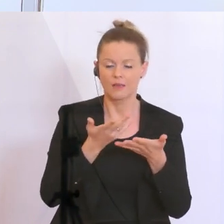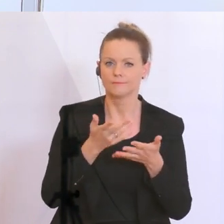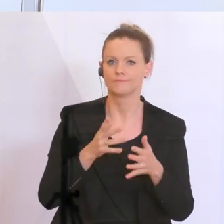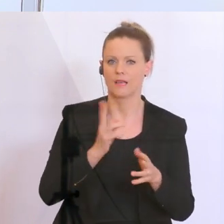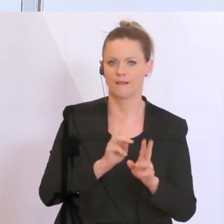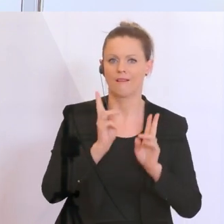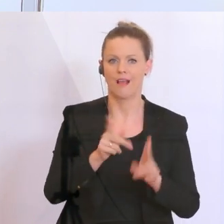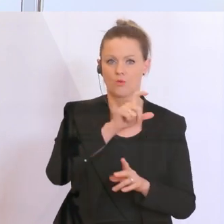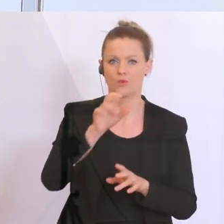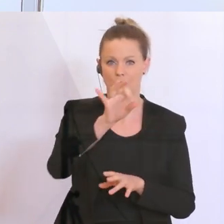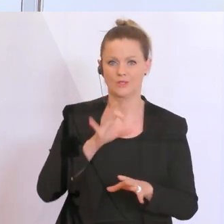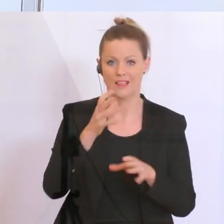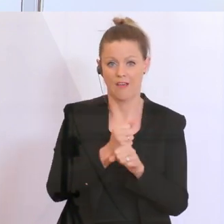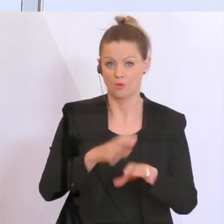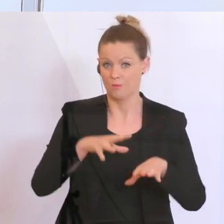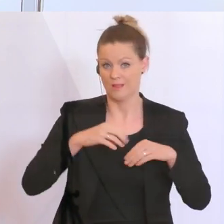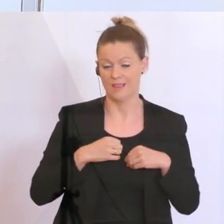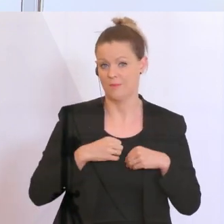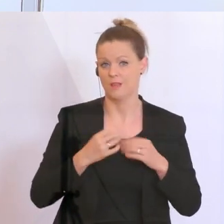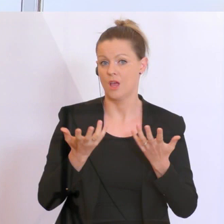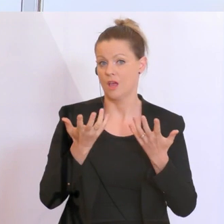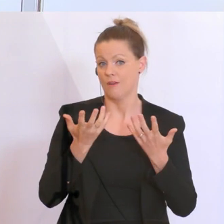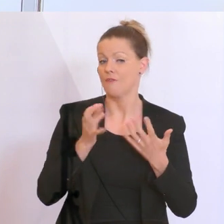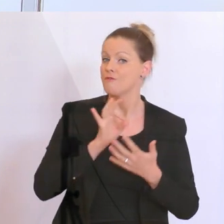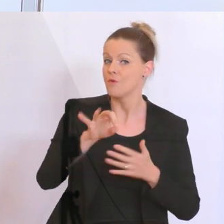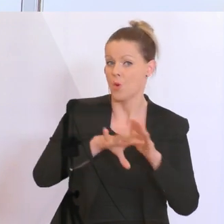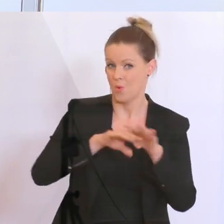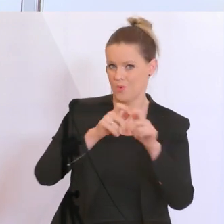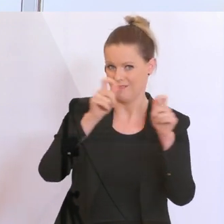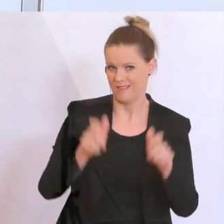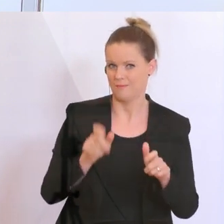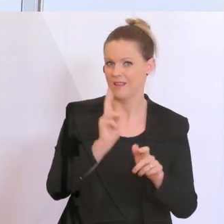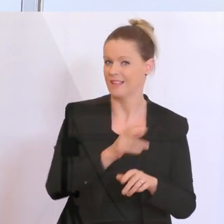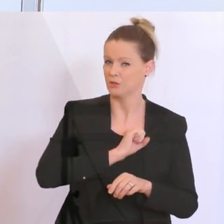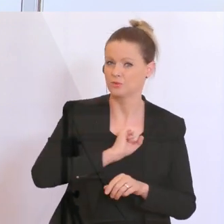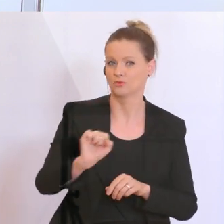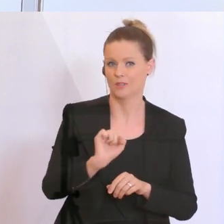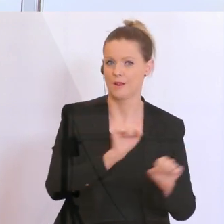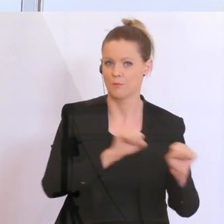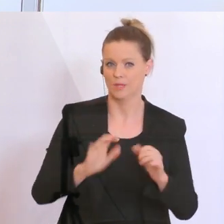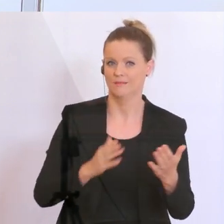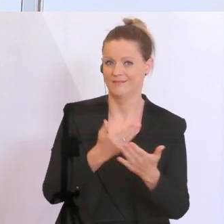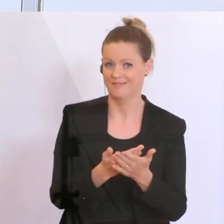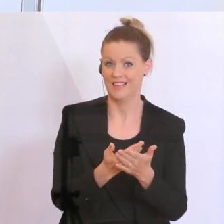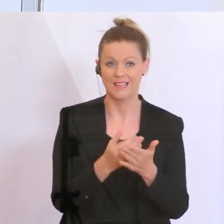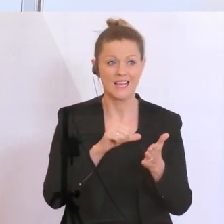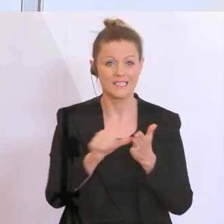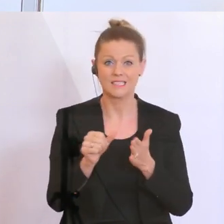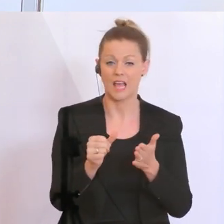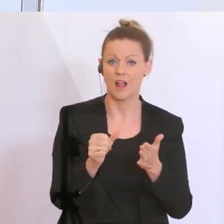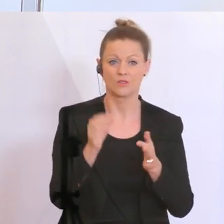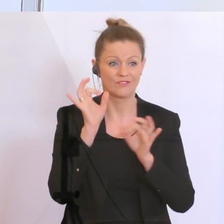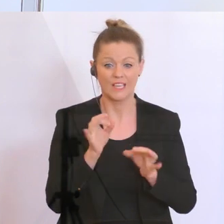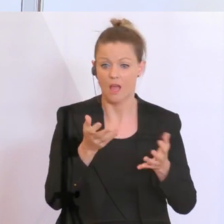schaffen wir es, dass wir den Unternehmen rasch die Möglichkeit bieten, Liquiditätsengpässe zu überbrücken.